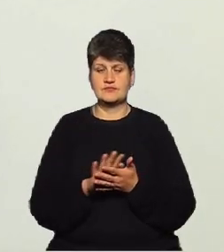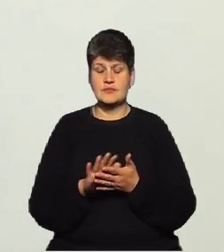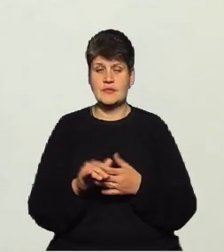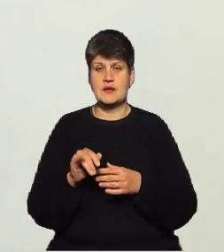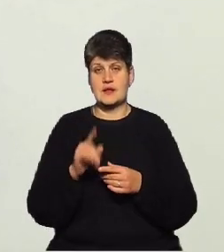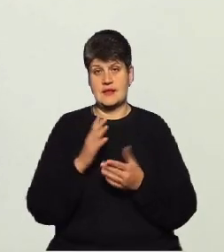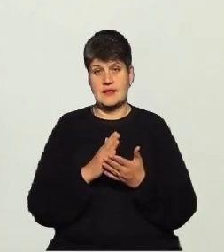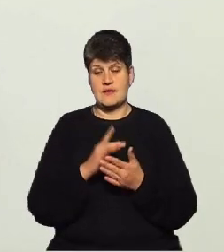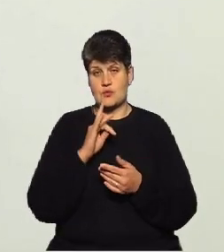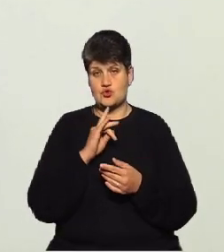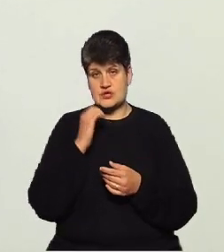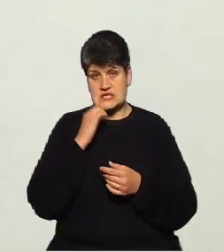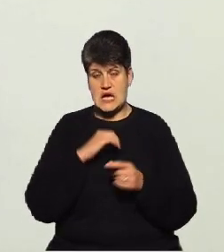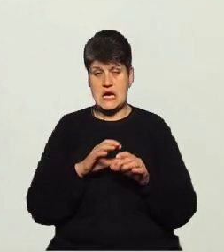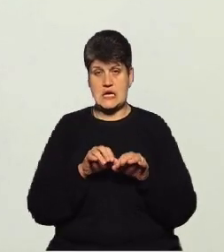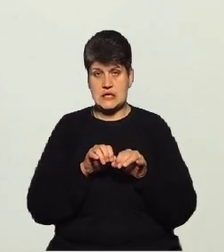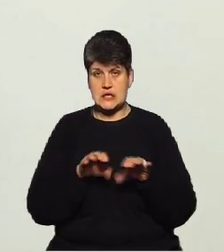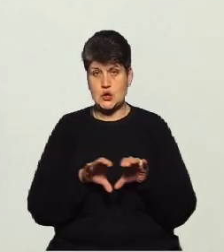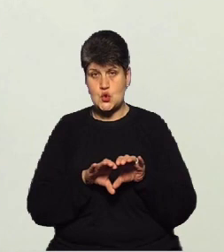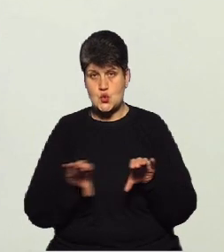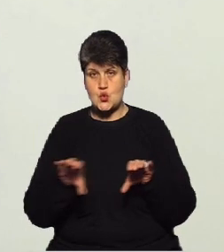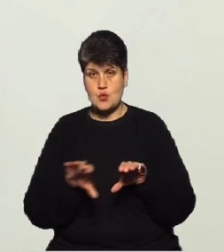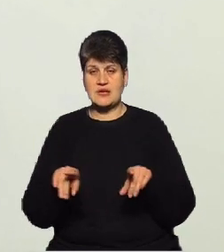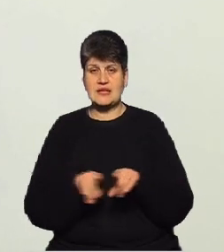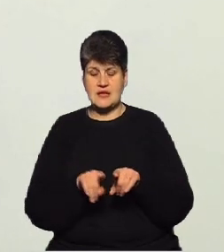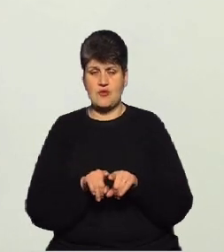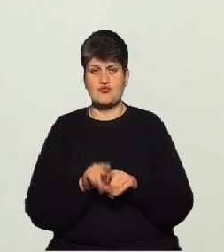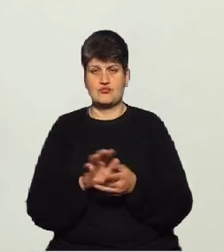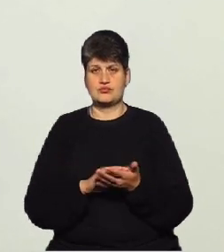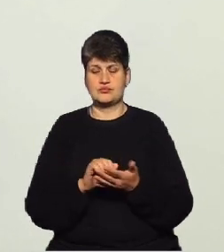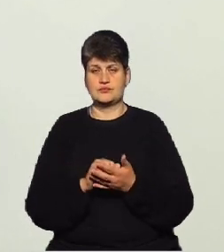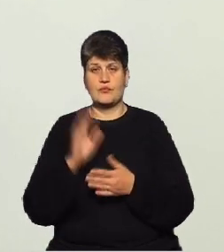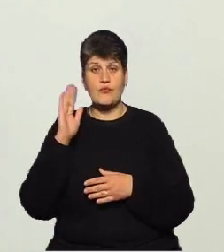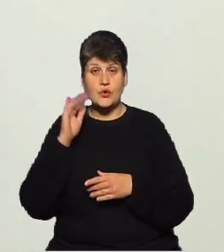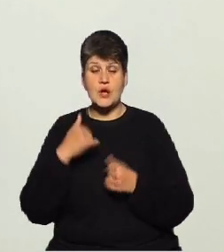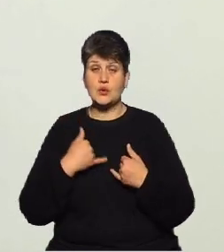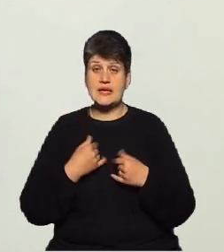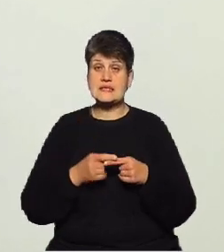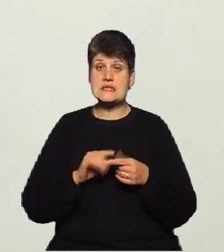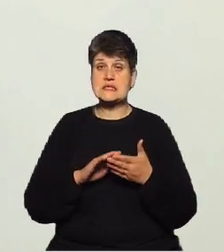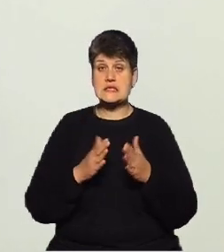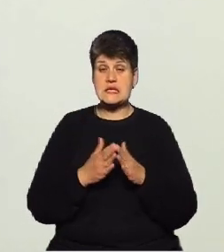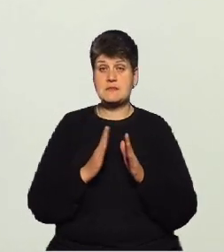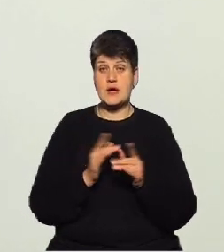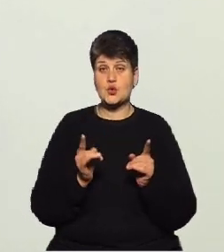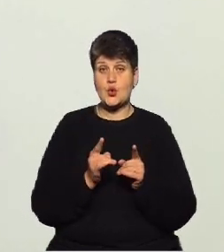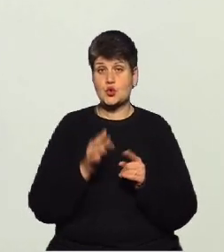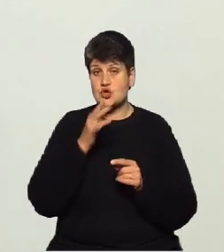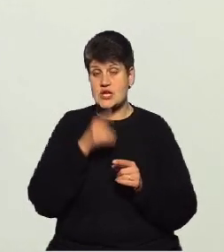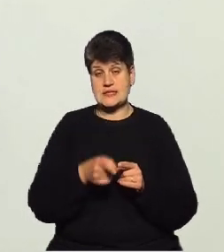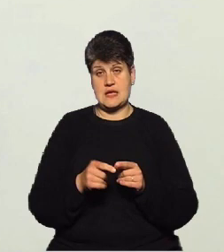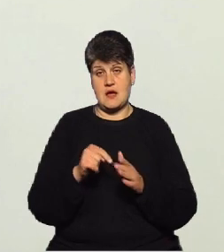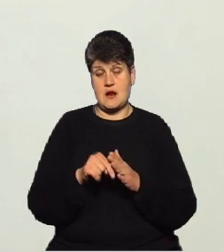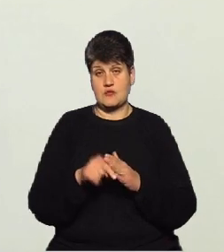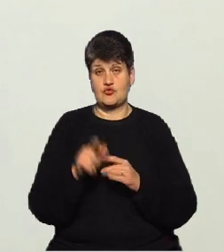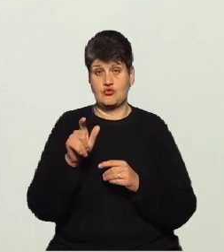ще старих труб, які також піддають цій ржавінню. Але в нас ці ситуації мають дуже такий короткочасний характер. Якщо в людини стоять